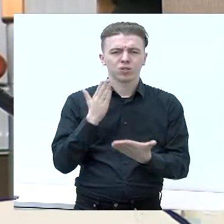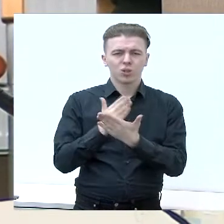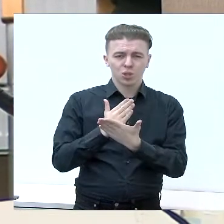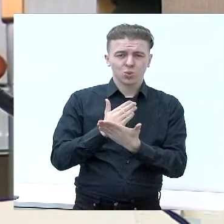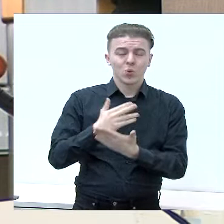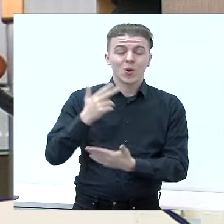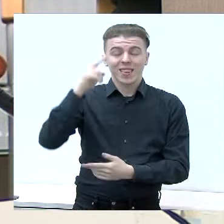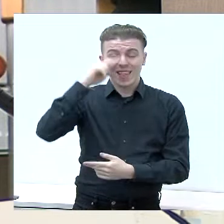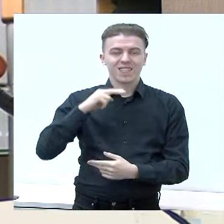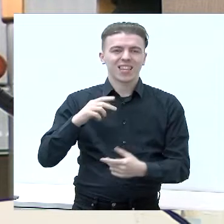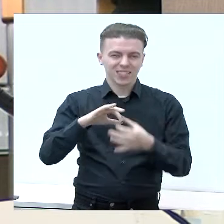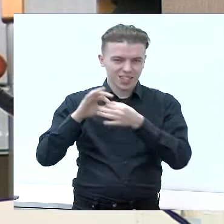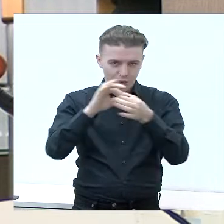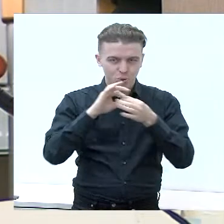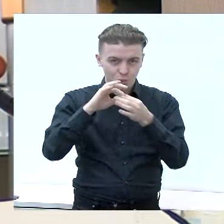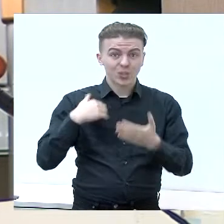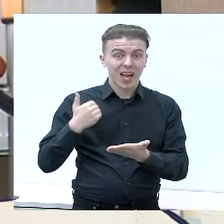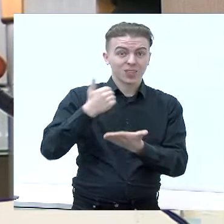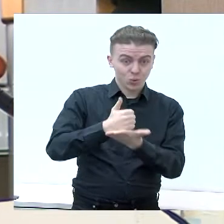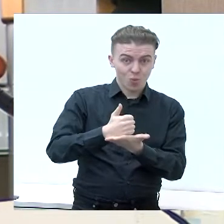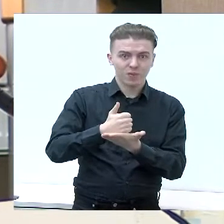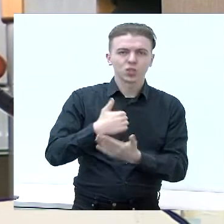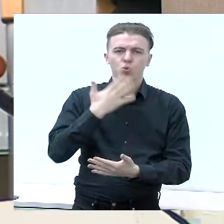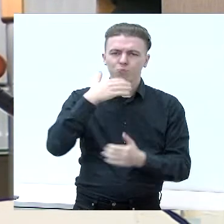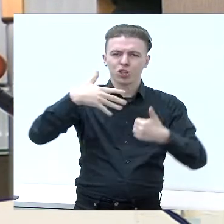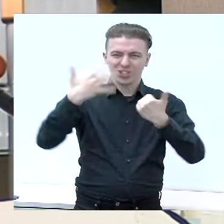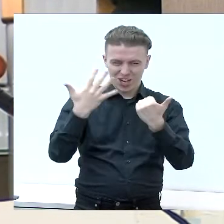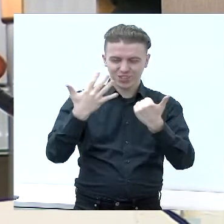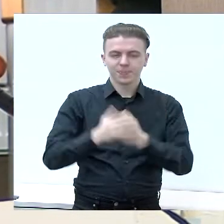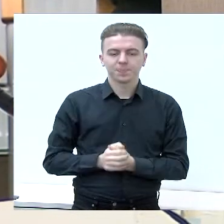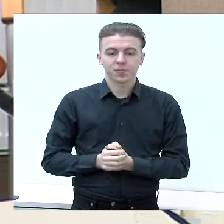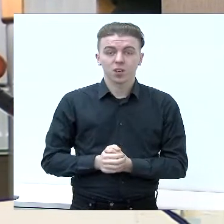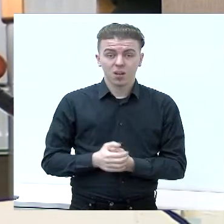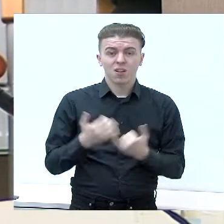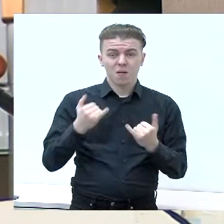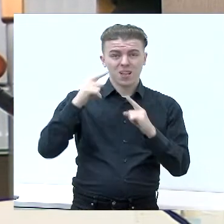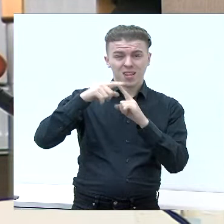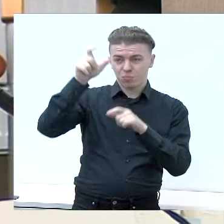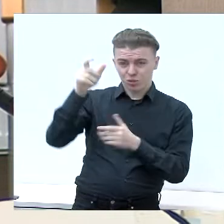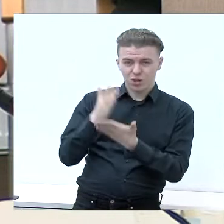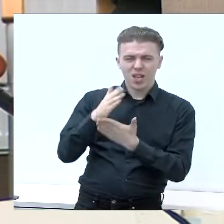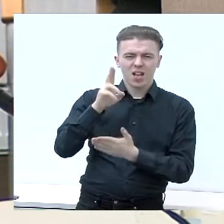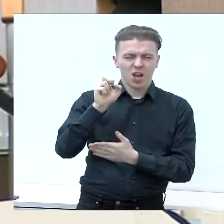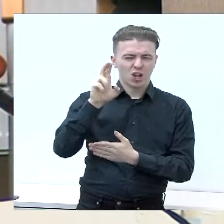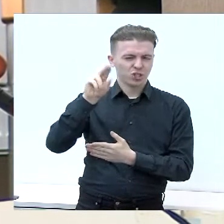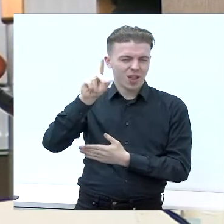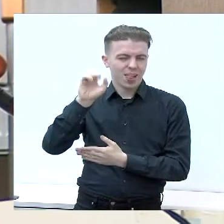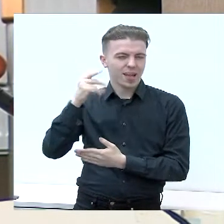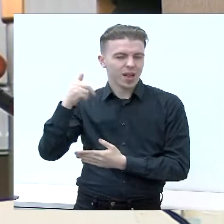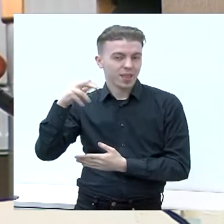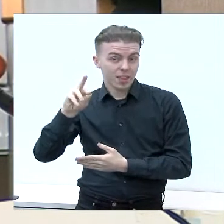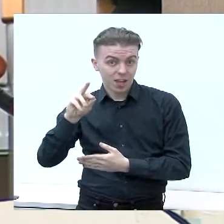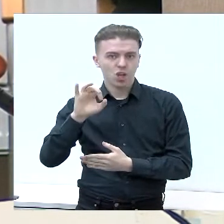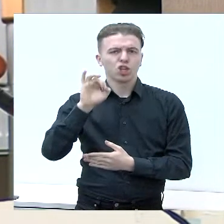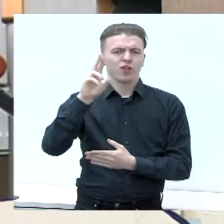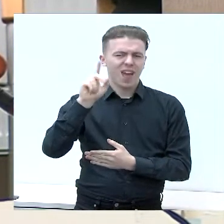demokratų partijos atstovas. Pulsų numeris 6. Su manim kartu atvyko tarybos narei Birutėja Kažemiai Kaitėja. Juozas Švedas